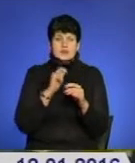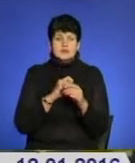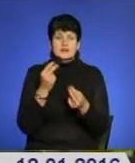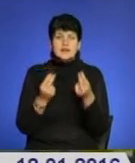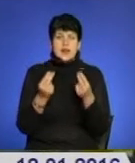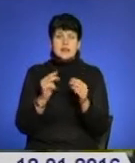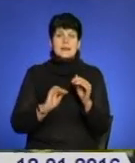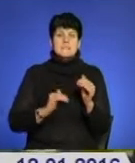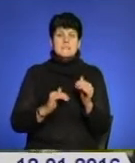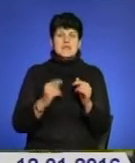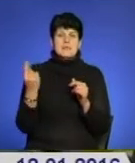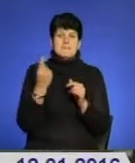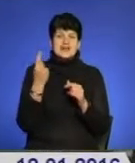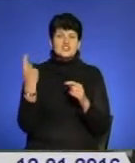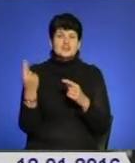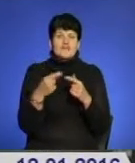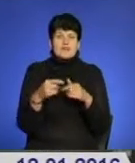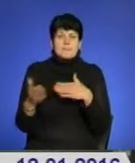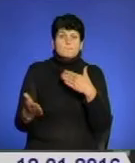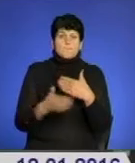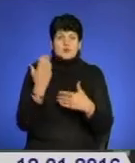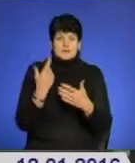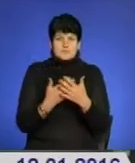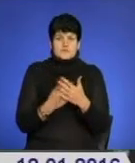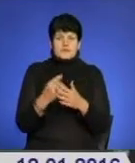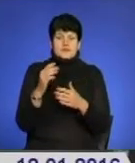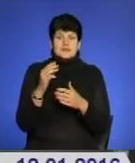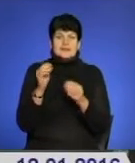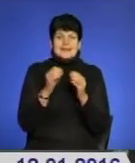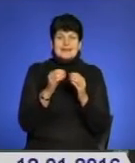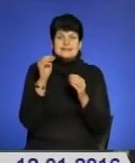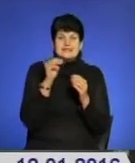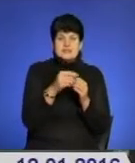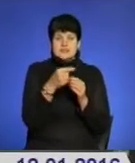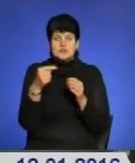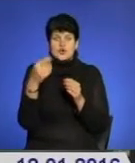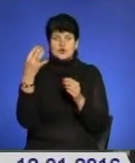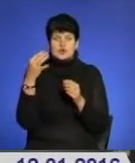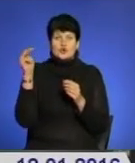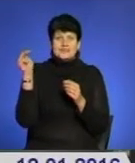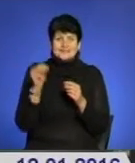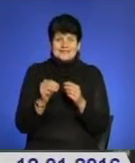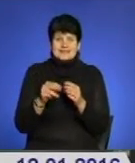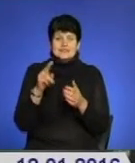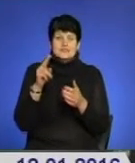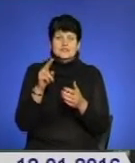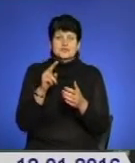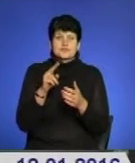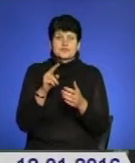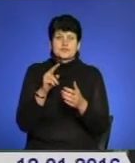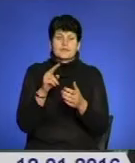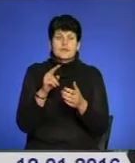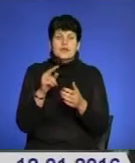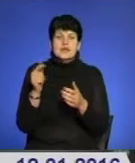перший вид покарання у вигляді штрафу складає від 10 тисяч до 40 тисяч неподаткованих мінімумів доходів громадян.